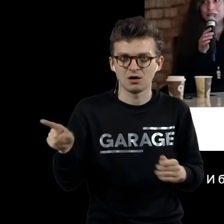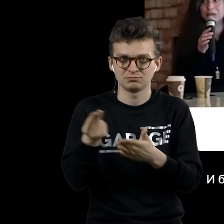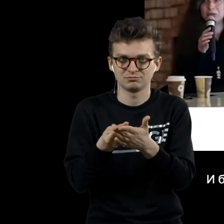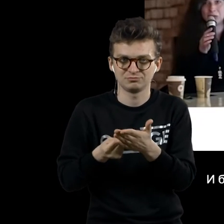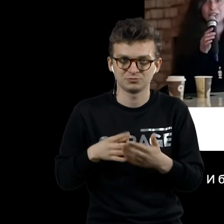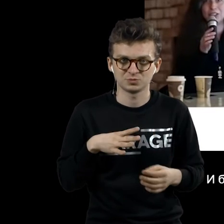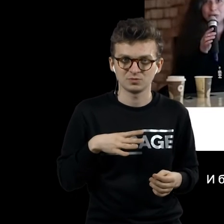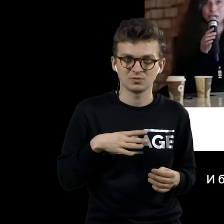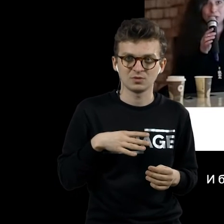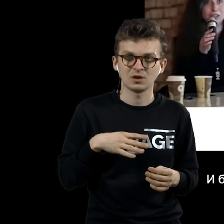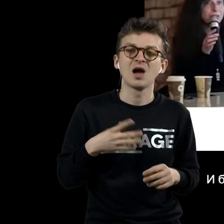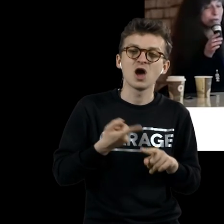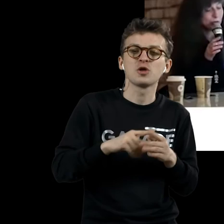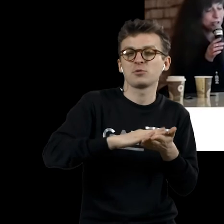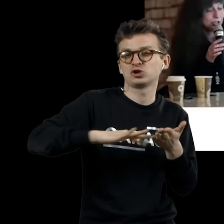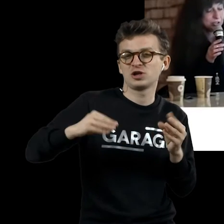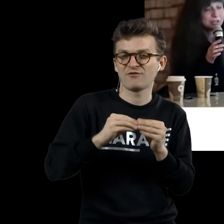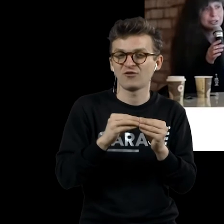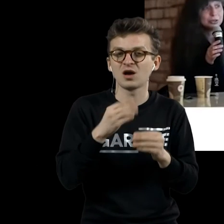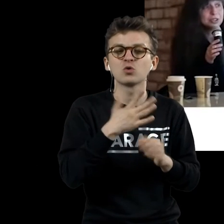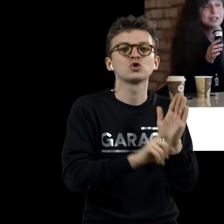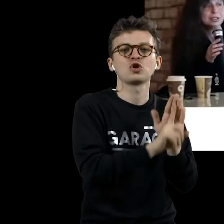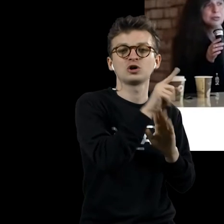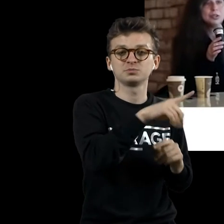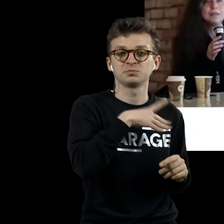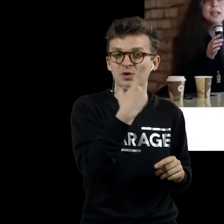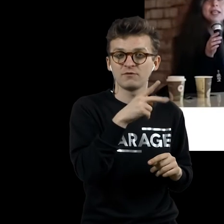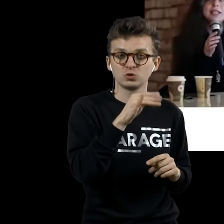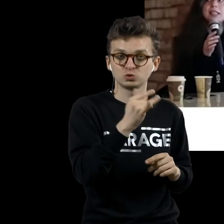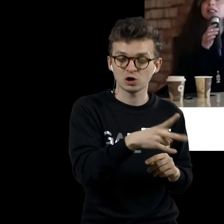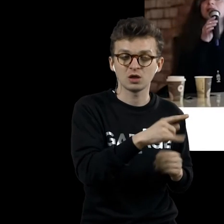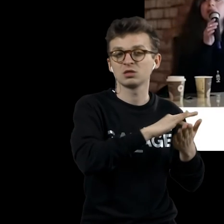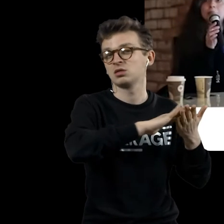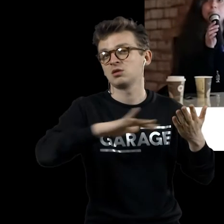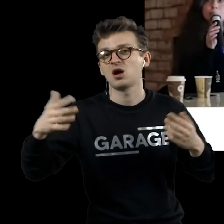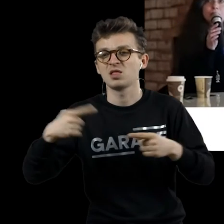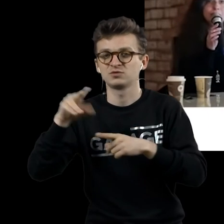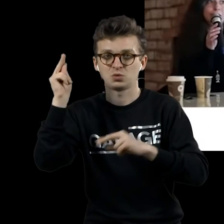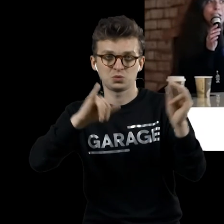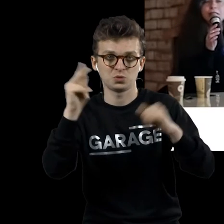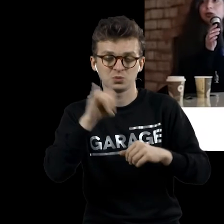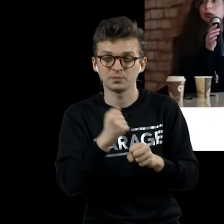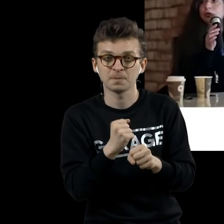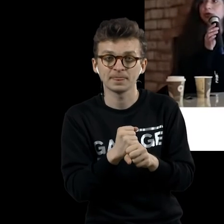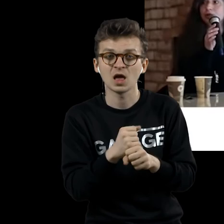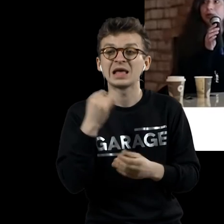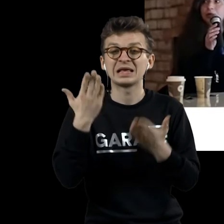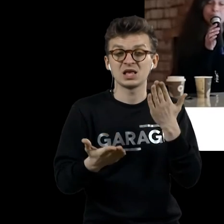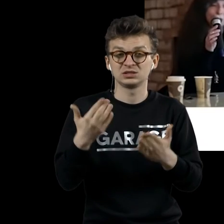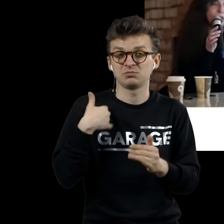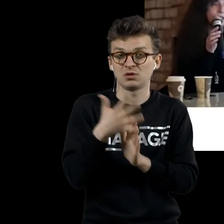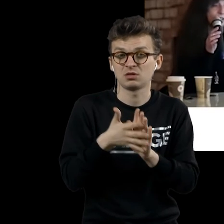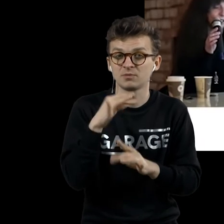Но это продолжение той же игры, которую начал, наверное, Дюшан с этой работы. И если говорить об истории с андрогенностью, об истории